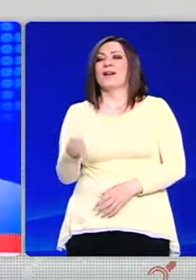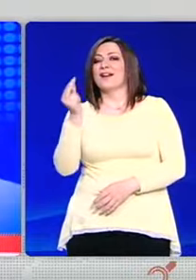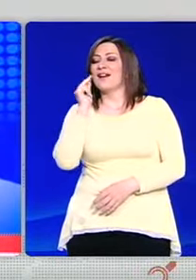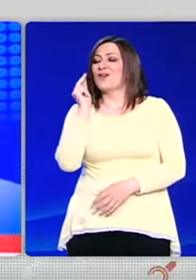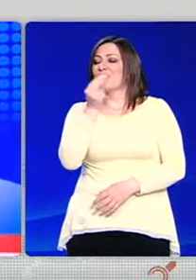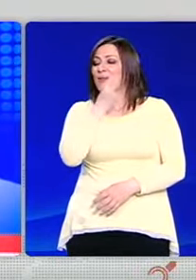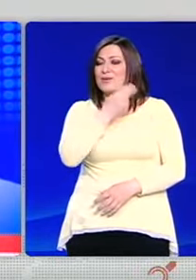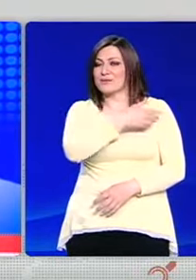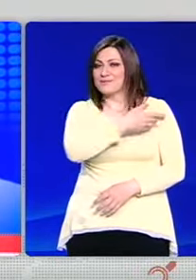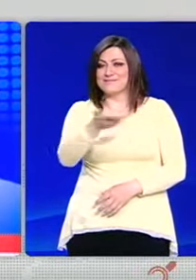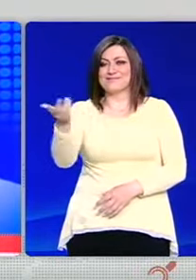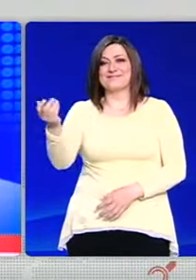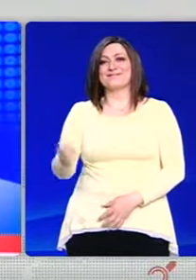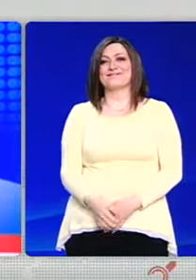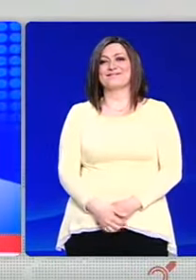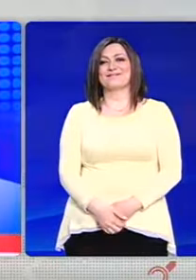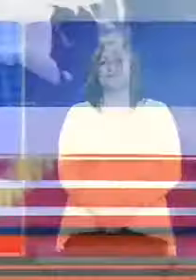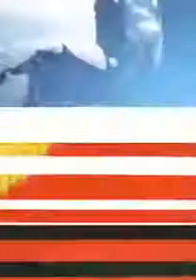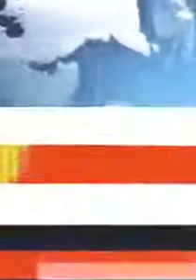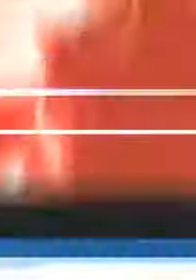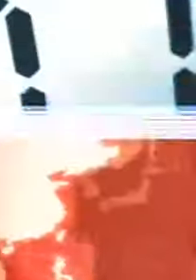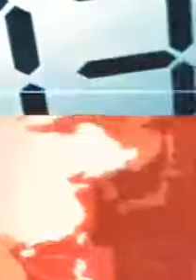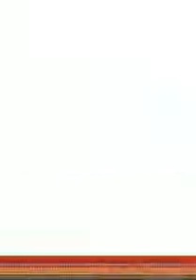ειδήσεων του σταθμού με τη ΣΥΑ Κοσιόνι. Καλώς σας βράδυ.